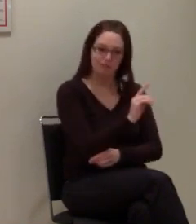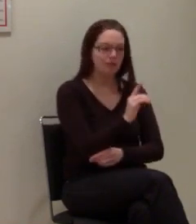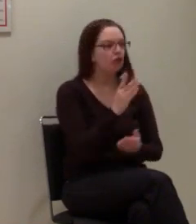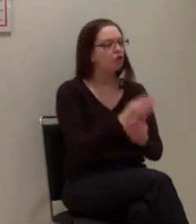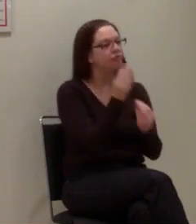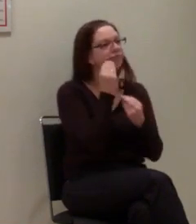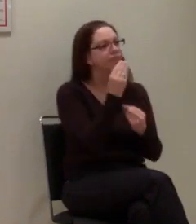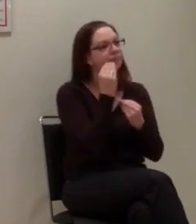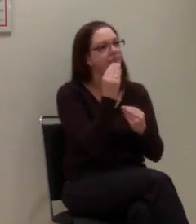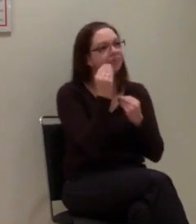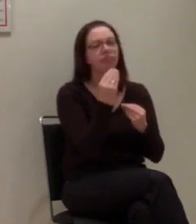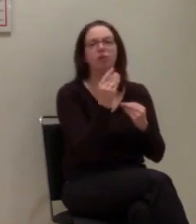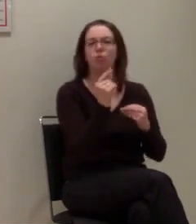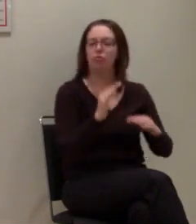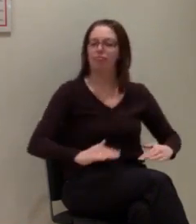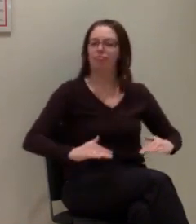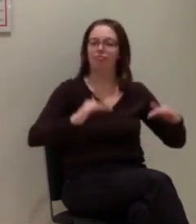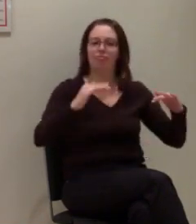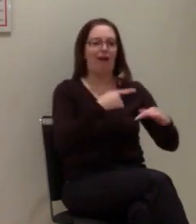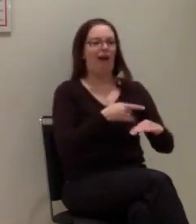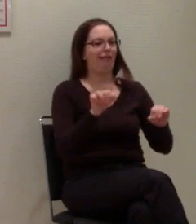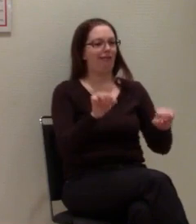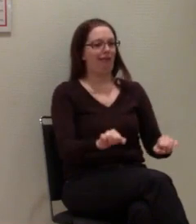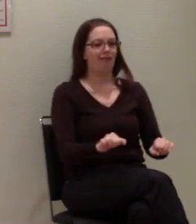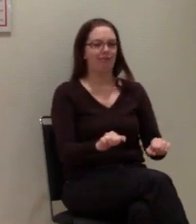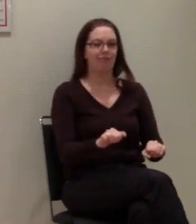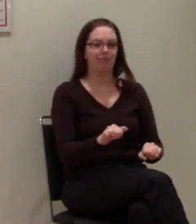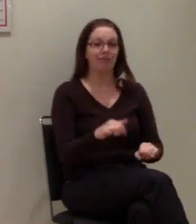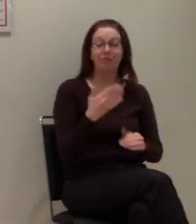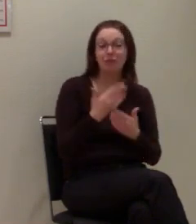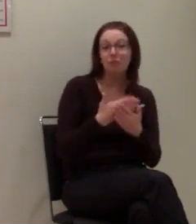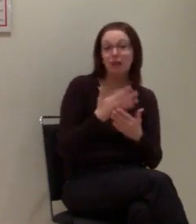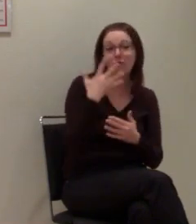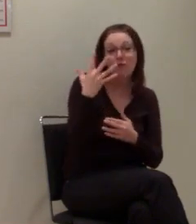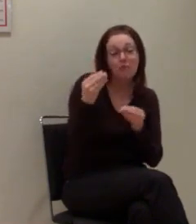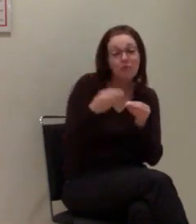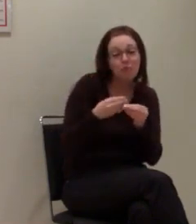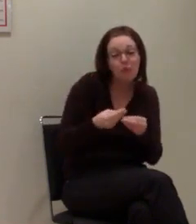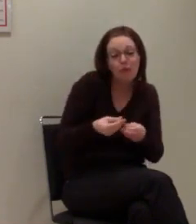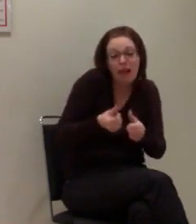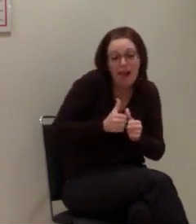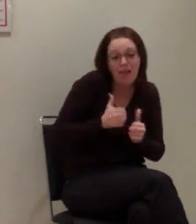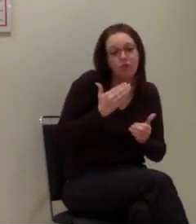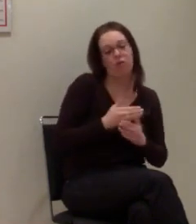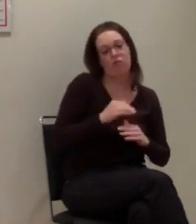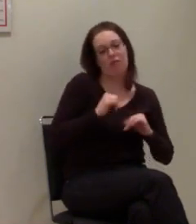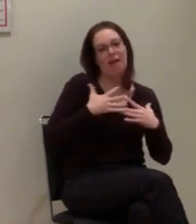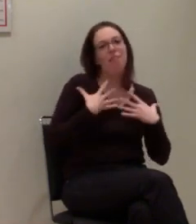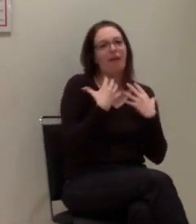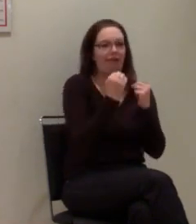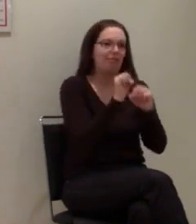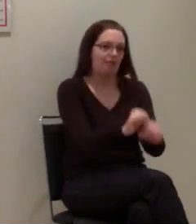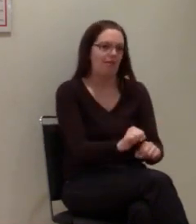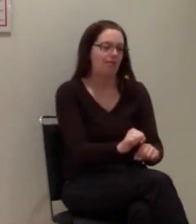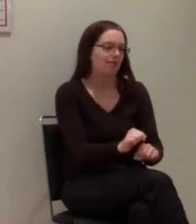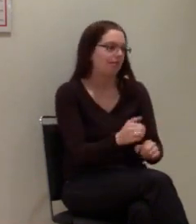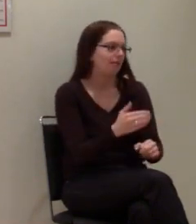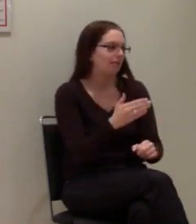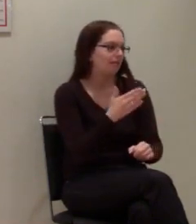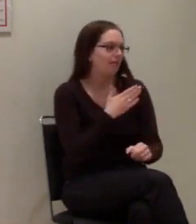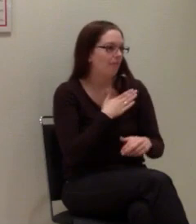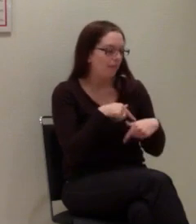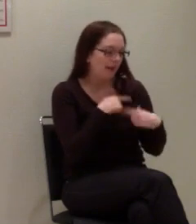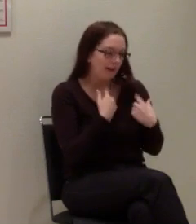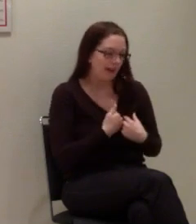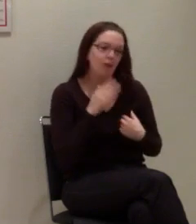Lebensrettern heran. Gib mir 5 Minuten deines Lebens, um meins zu retten. Hilf meinem Herz mit deiner